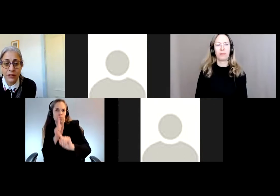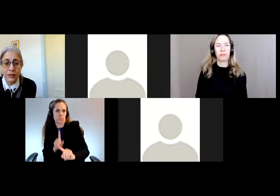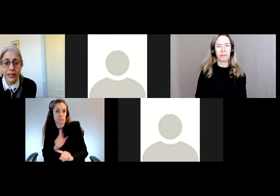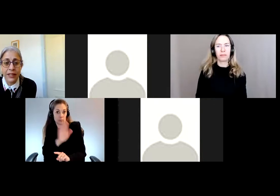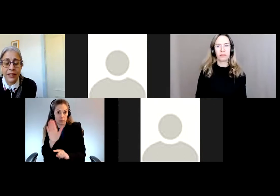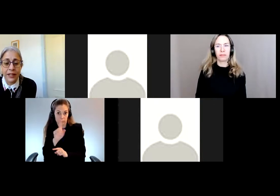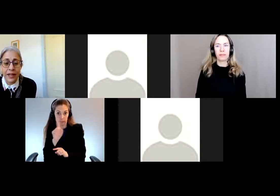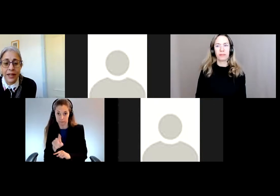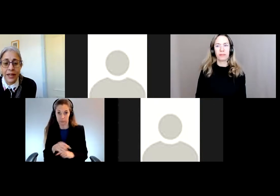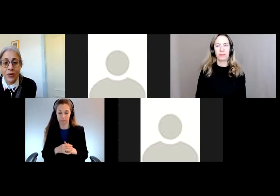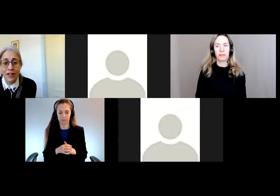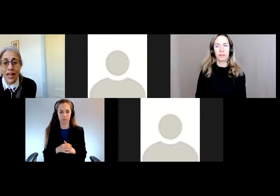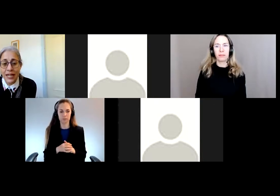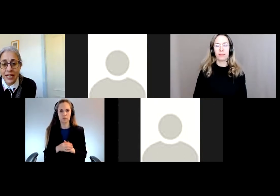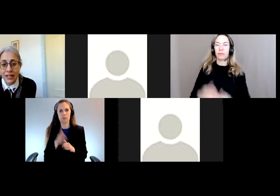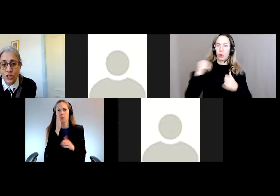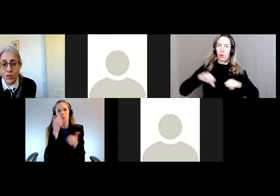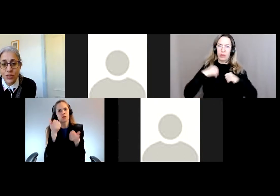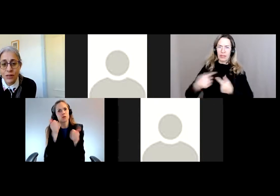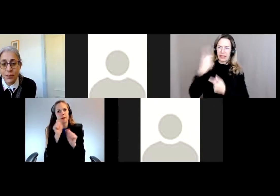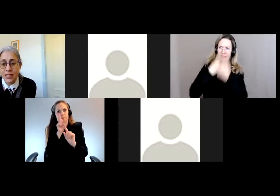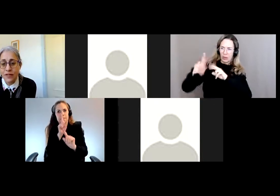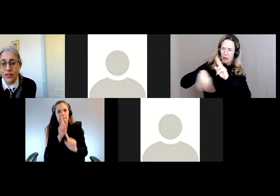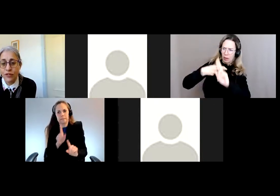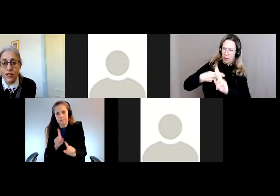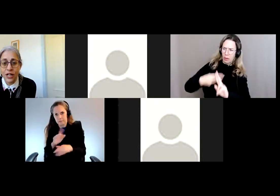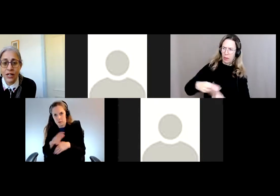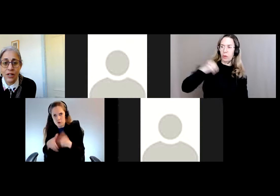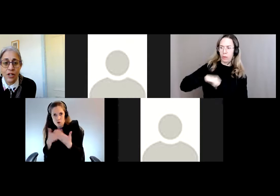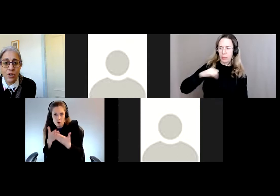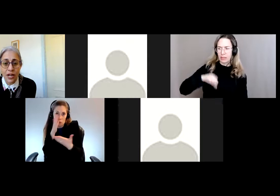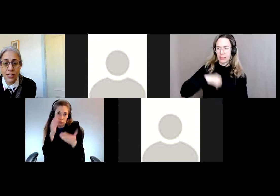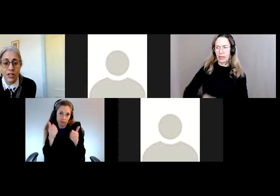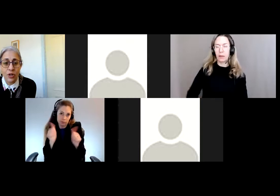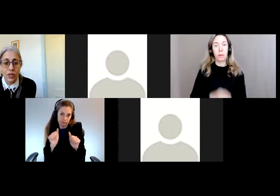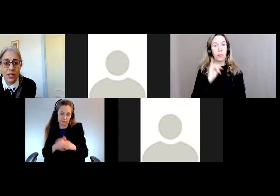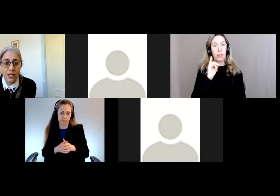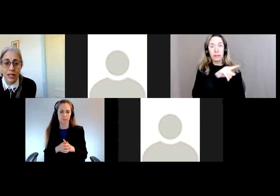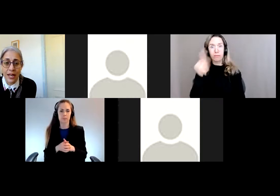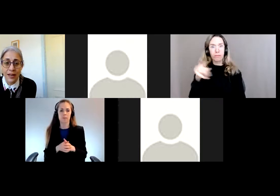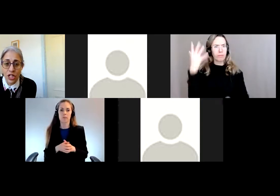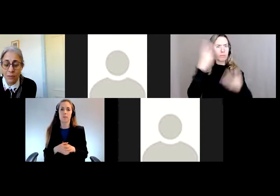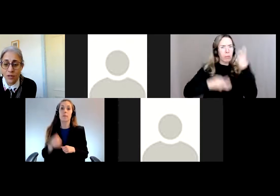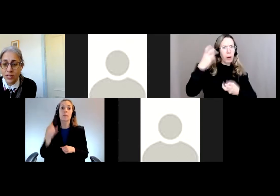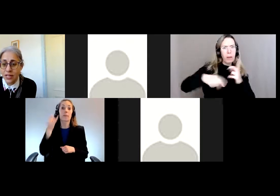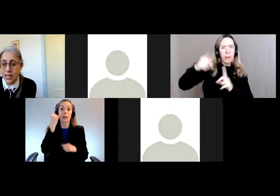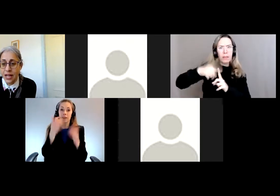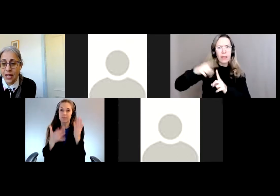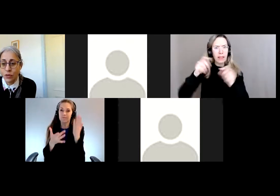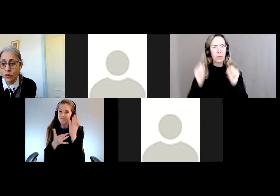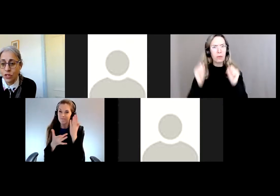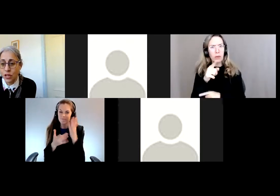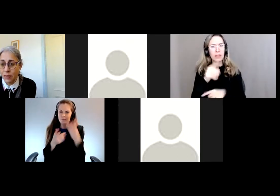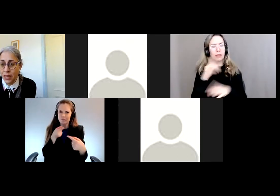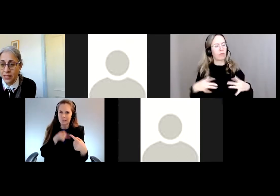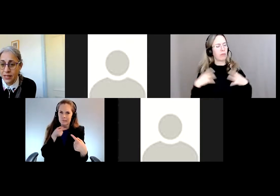Évidemment, nous allons faire de notre mieux pour répondre au plus grand nombre de questions possibles. Si vous avez des soucis techniques, sentez-vous